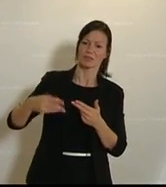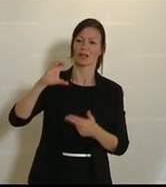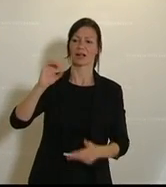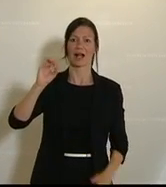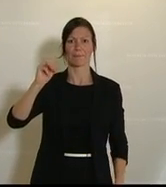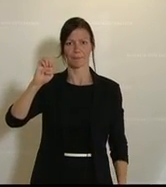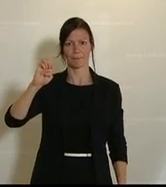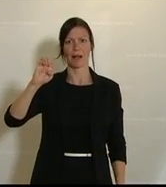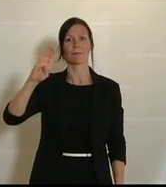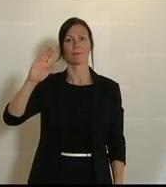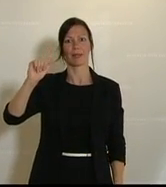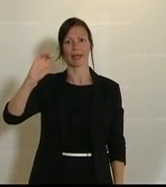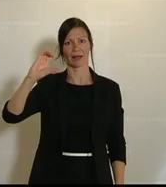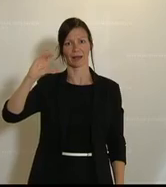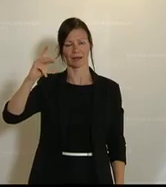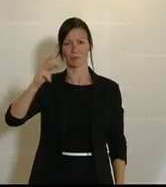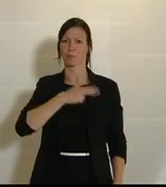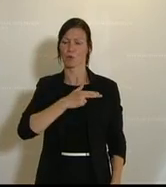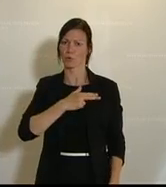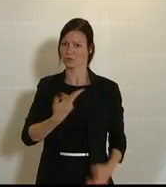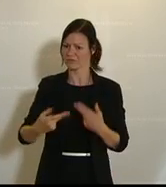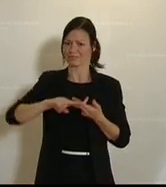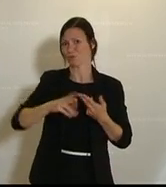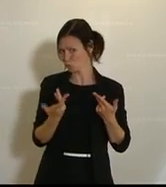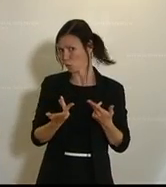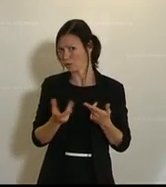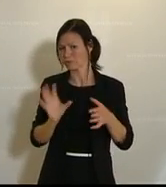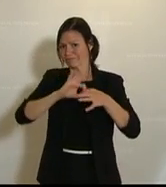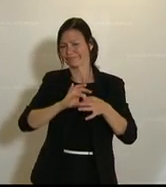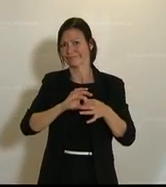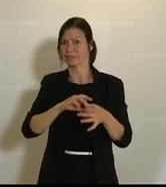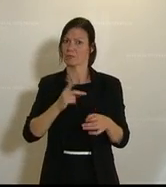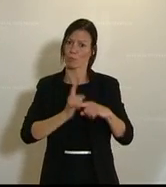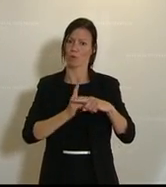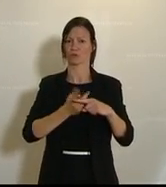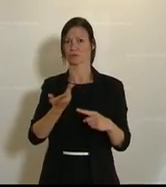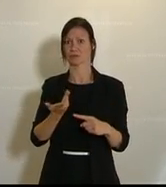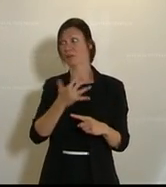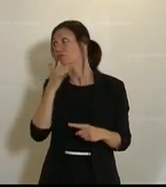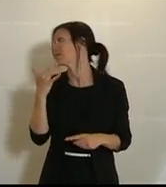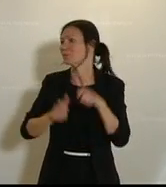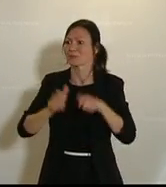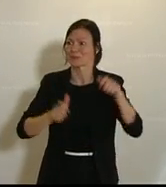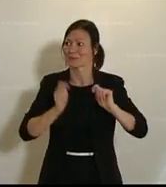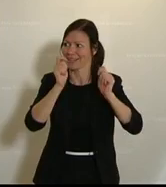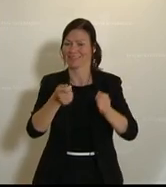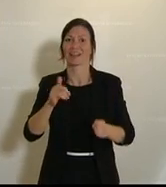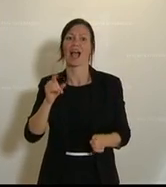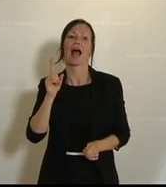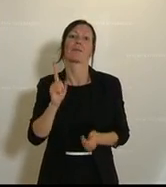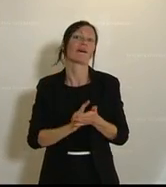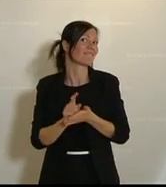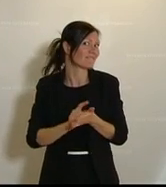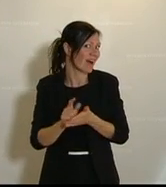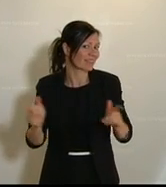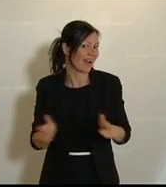dem Bereich. Auch hier werden natürlich viele darauf trachten, natürlich diesen Antrag zu stellen. Aber wann und